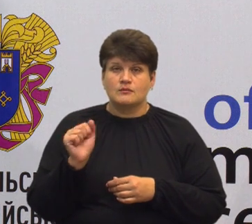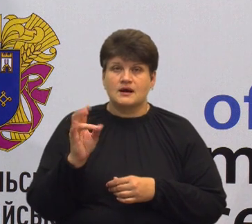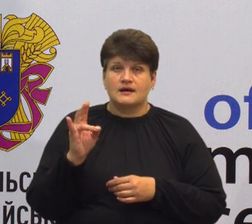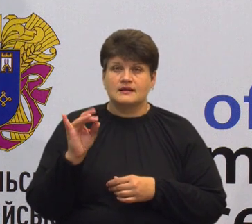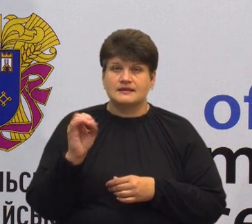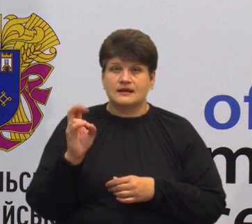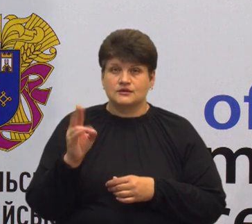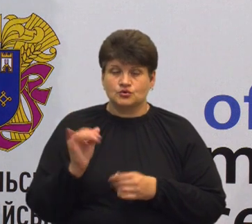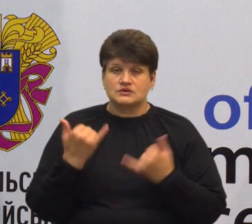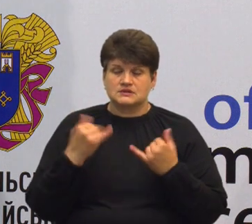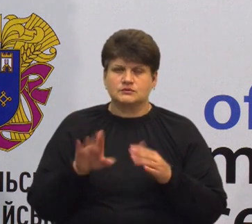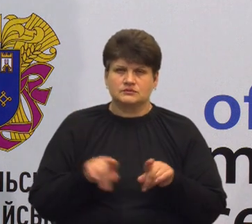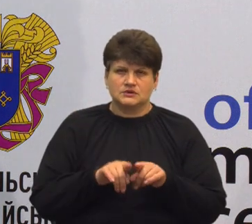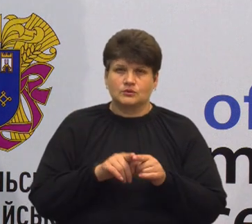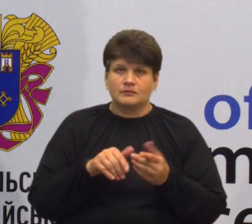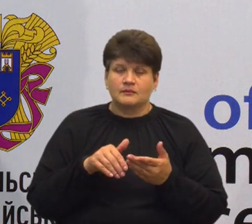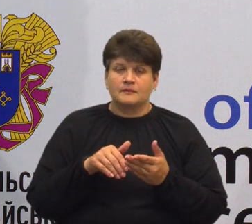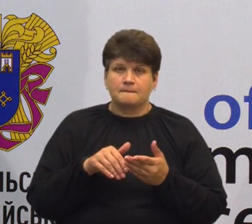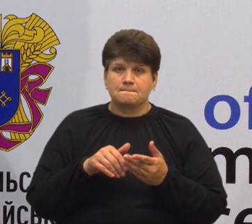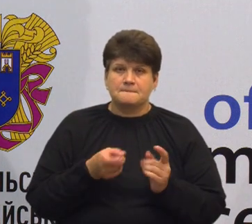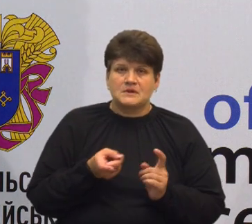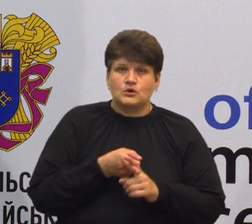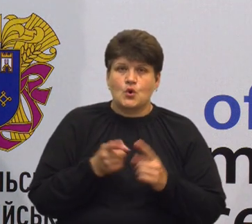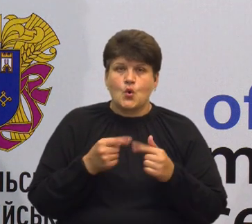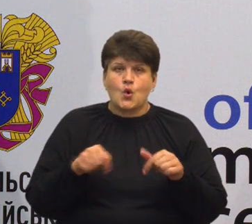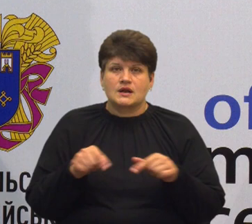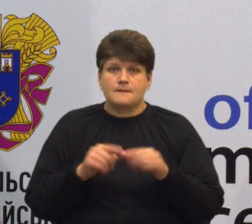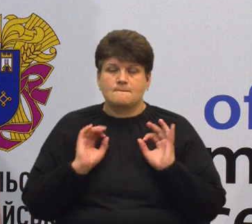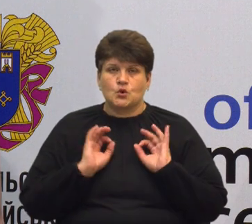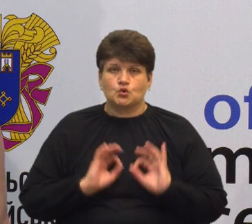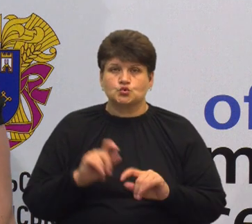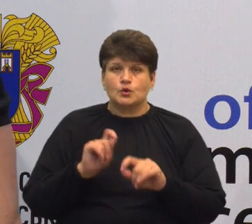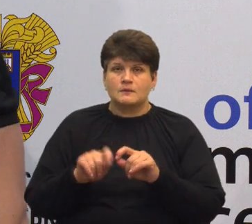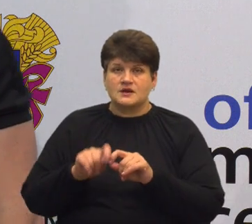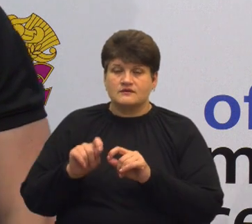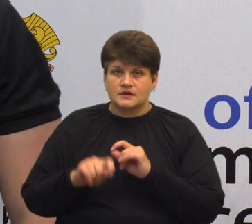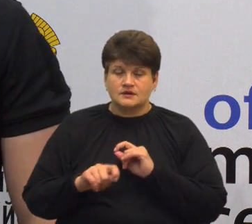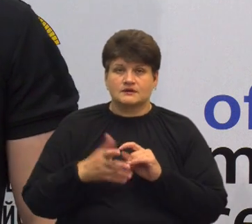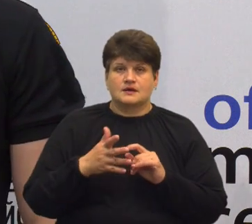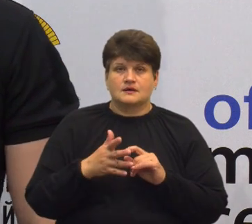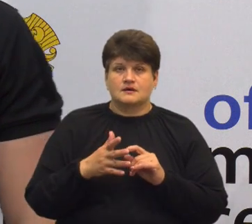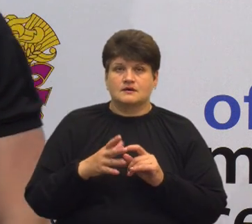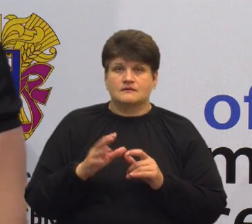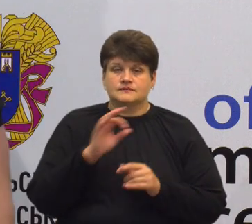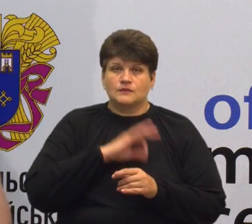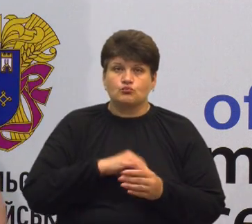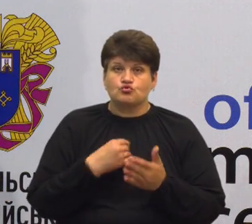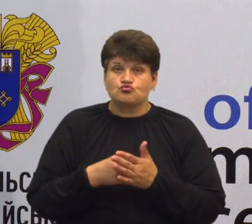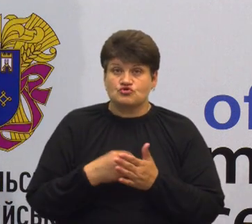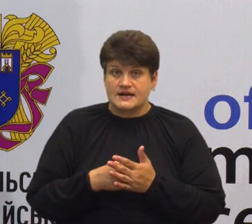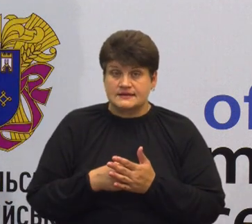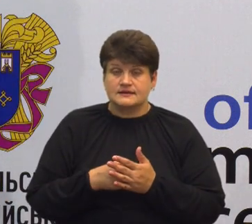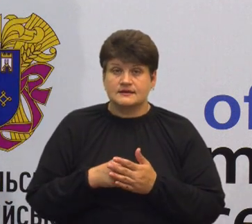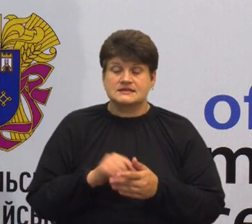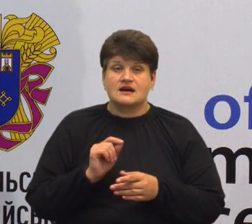підключатися з органами прокуратури щодо перевірки освоєння бюджетів. І за вказівкою голови